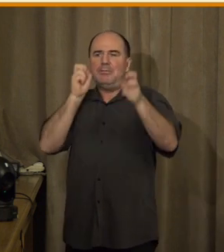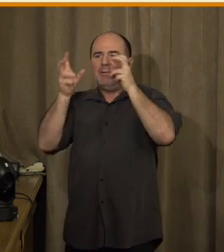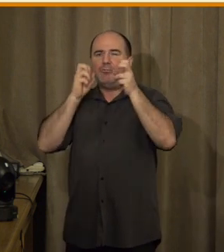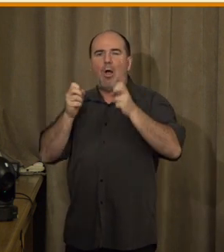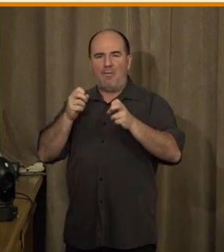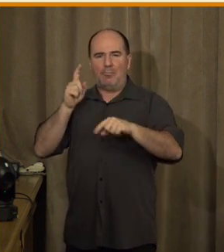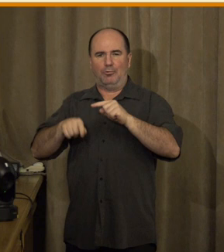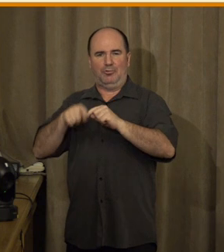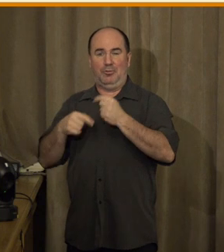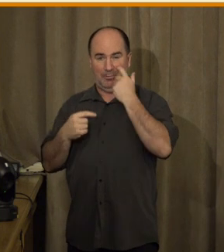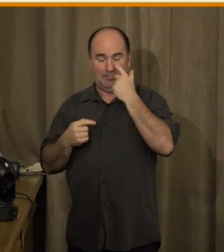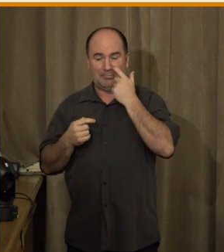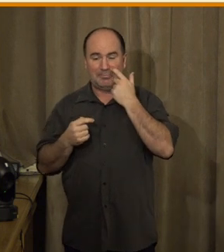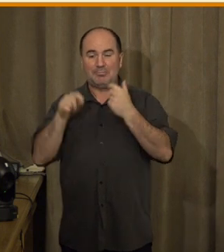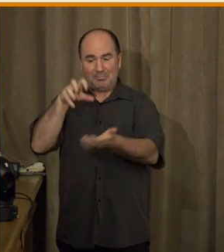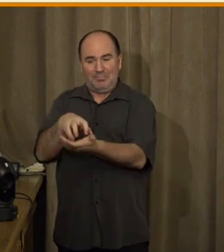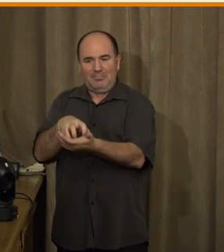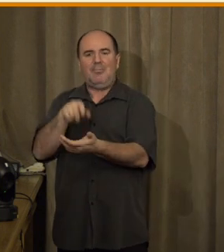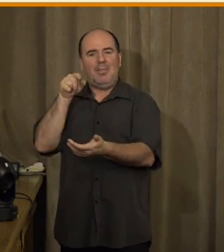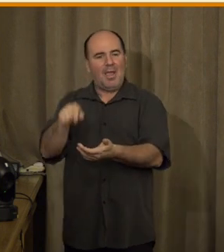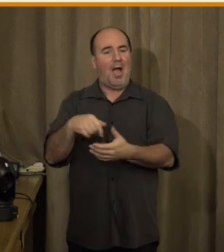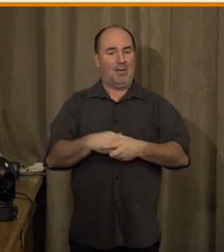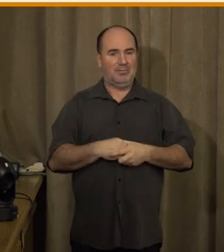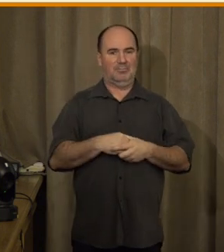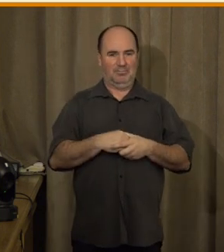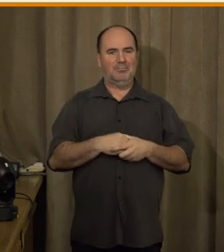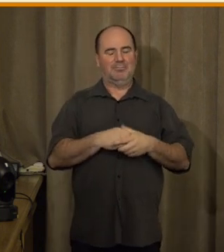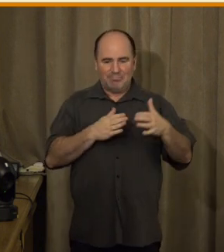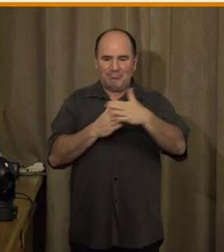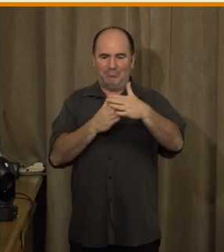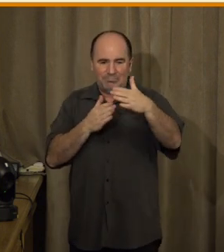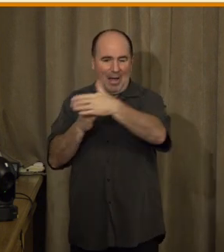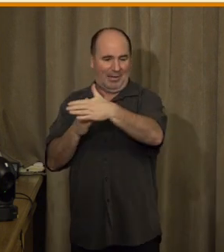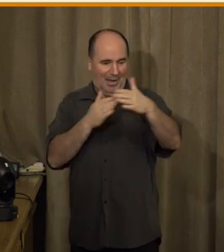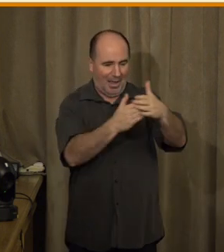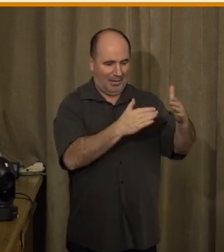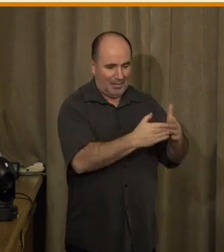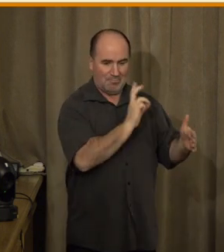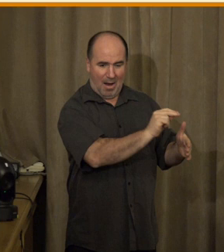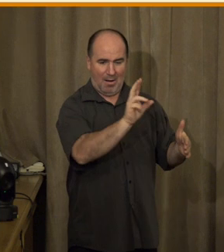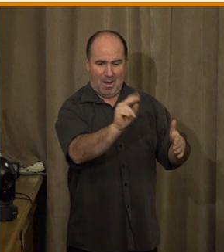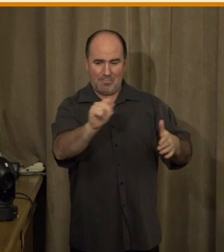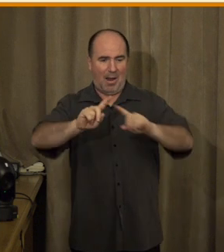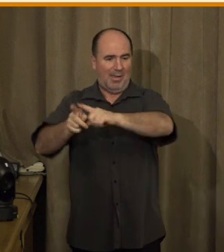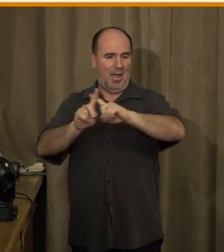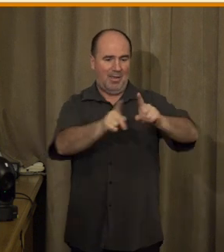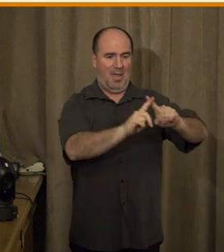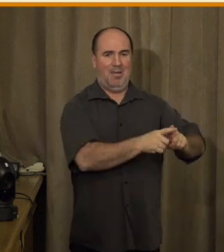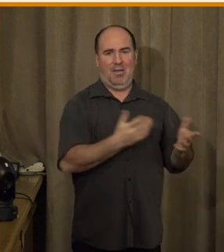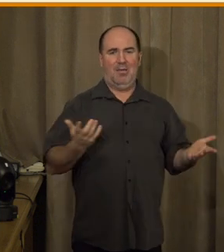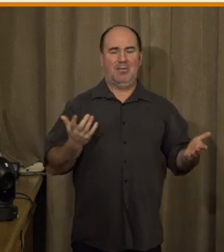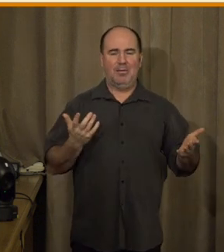bariéru, která v tom celém procesu není zohledněna. A na tohle reaguje například asociace